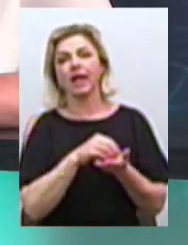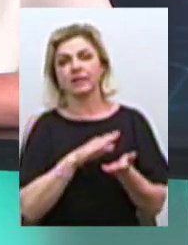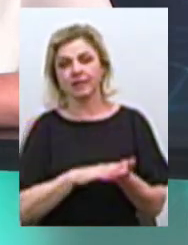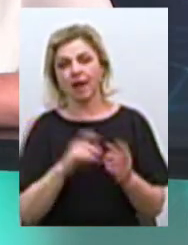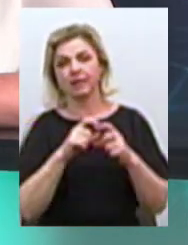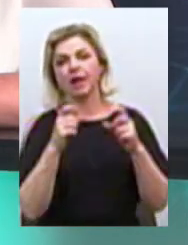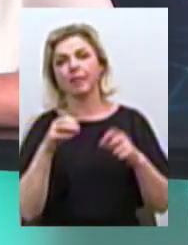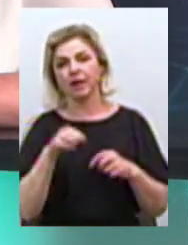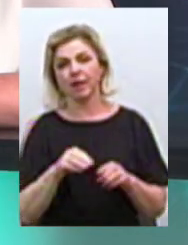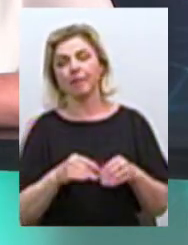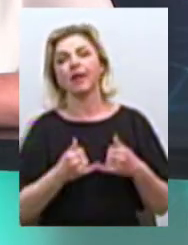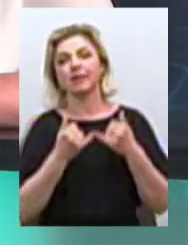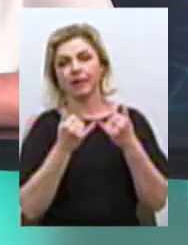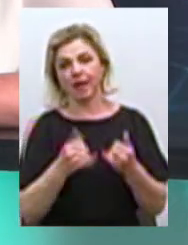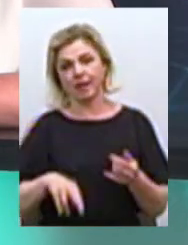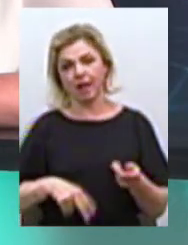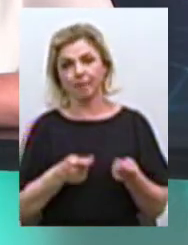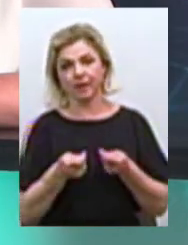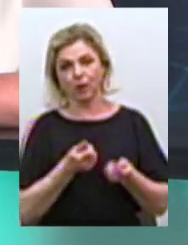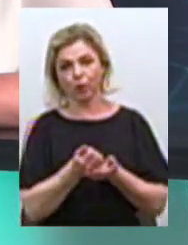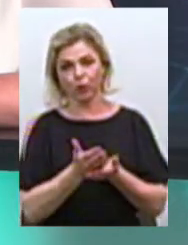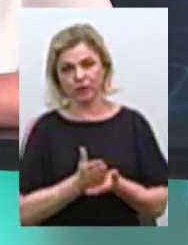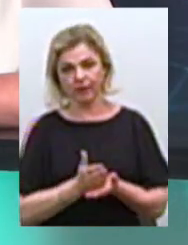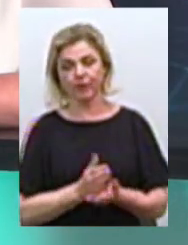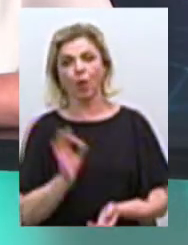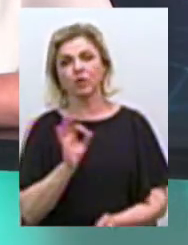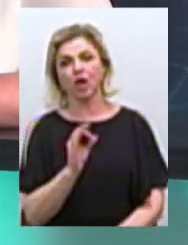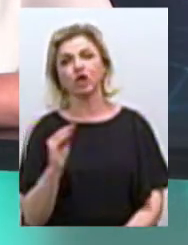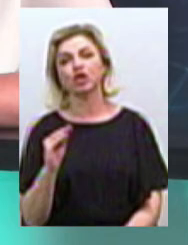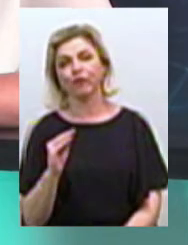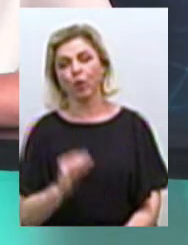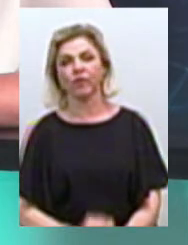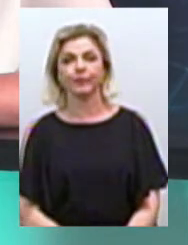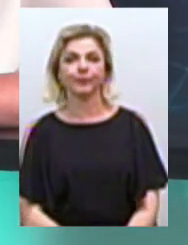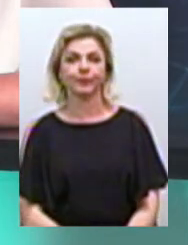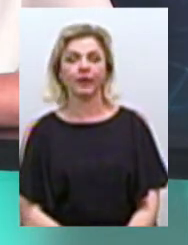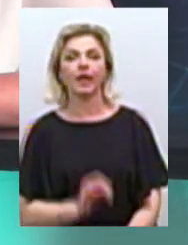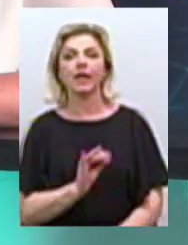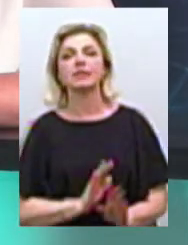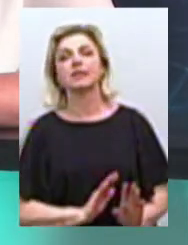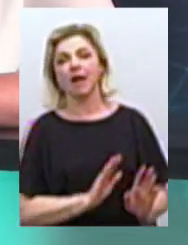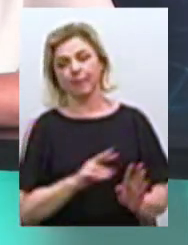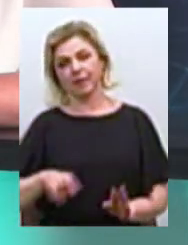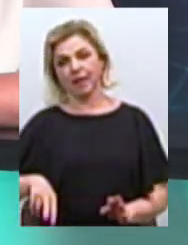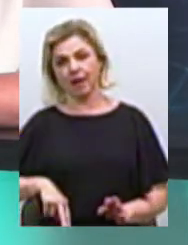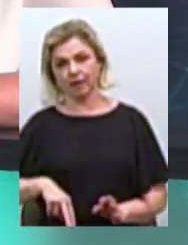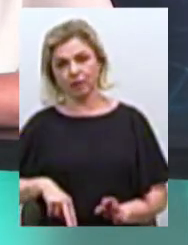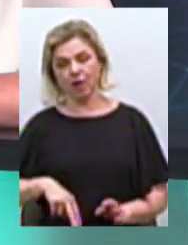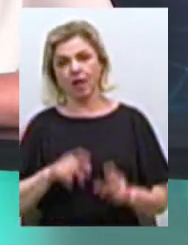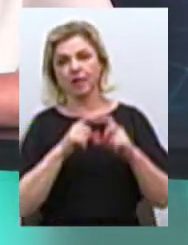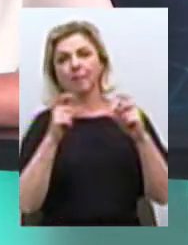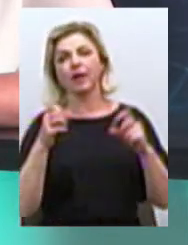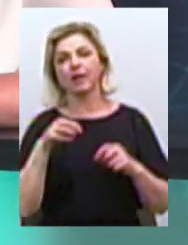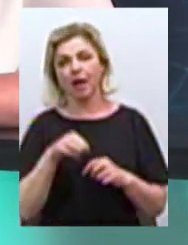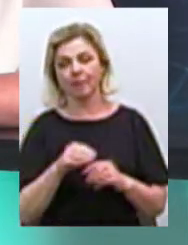адміністративних послуг Миколаївської міської ради Оксана Жоброва та заступниця директора Департаменту знедання